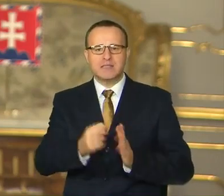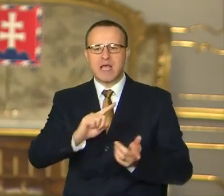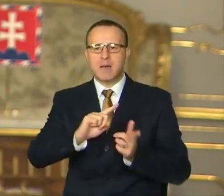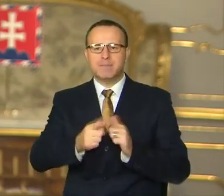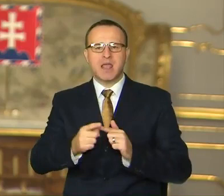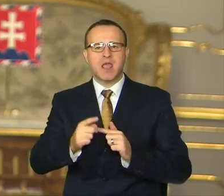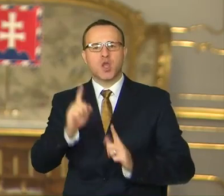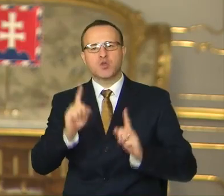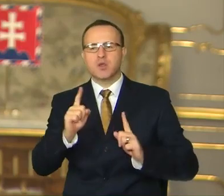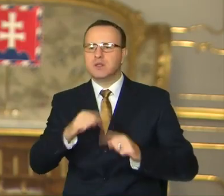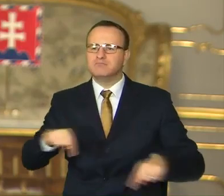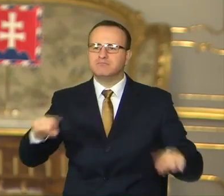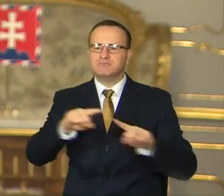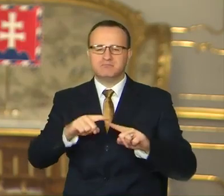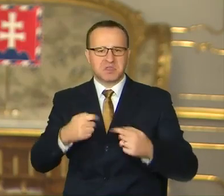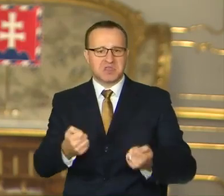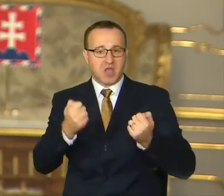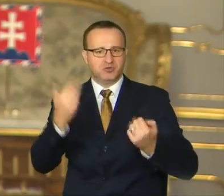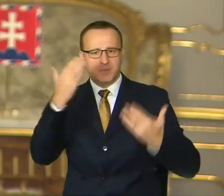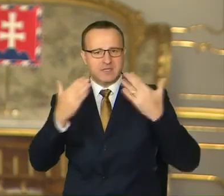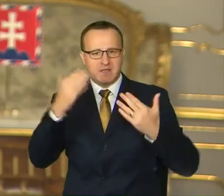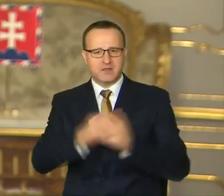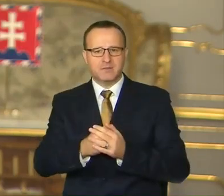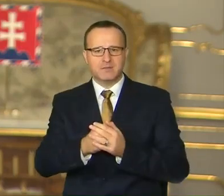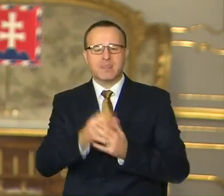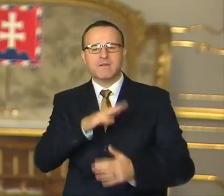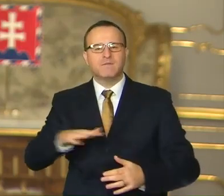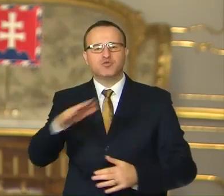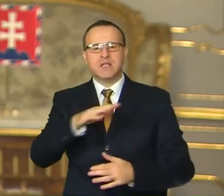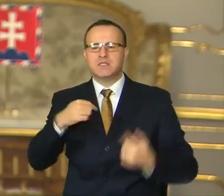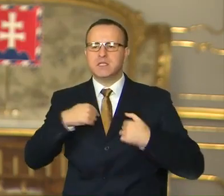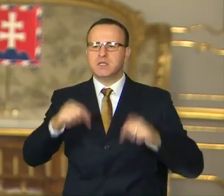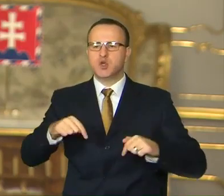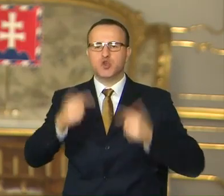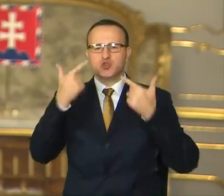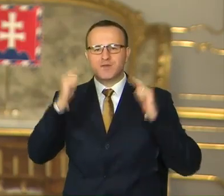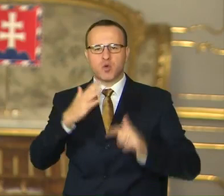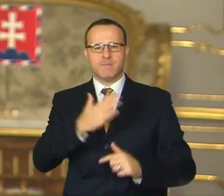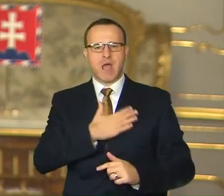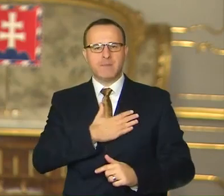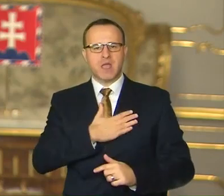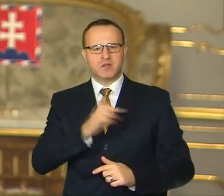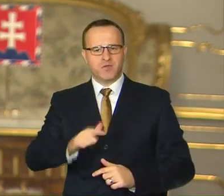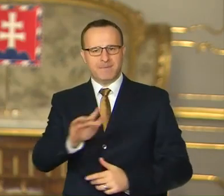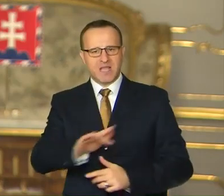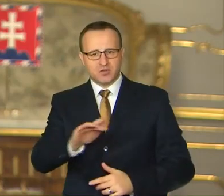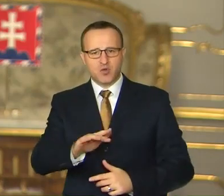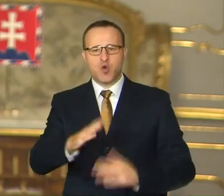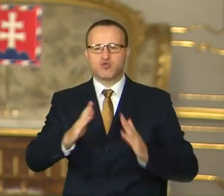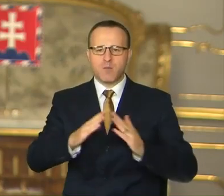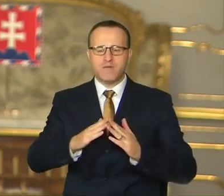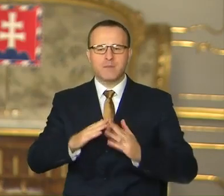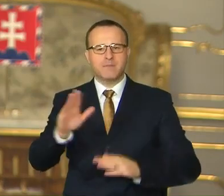nepredstaviteľné. Všetci máme na Slovensku svoje miesto, svoj domov, právo na kvalitné služby od štátu,